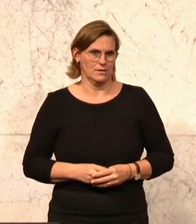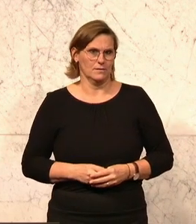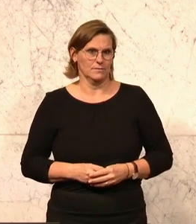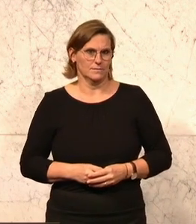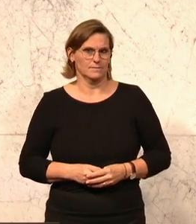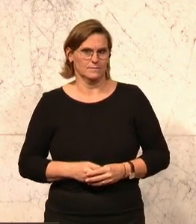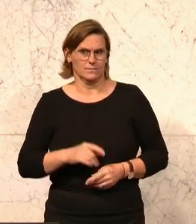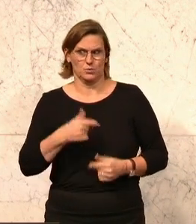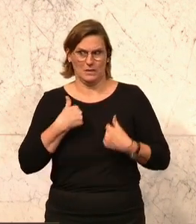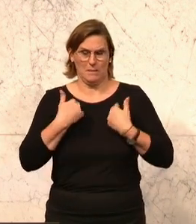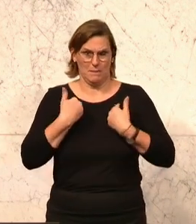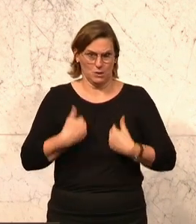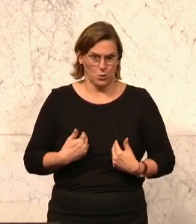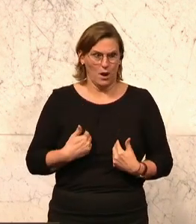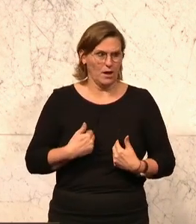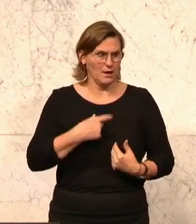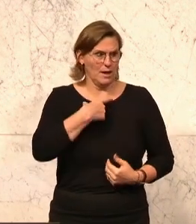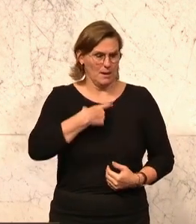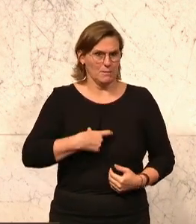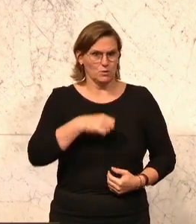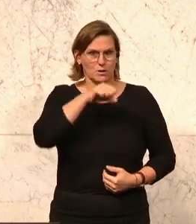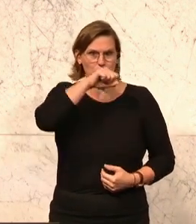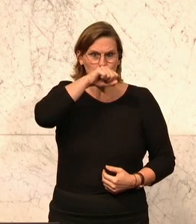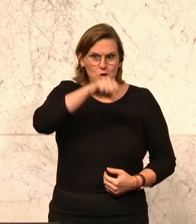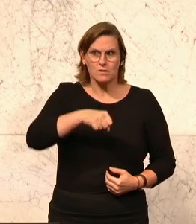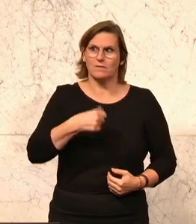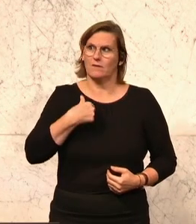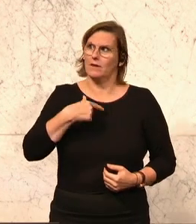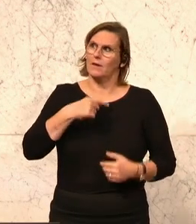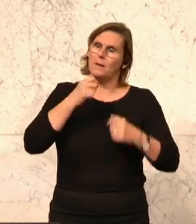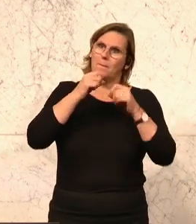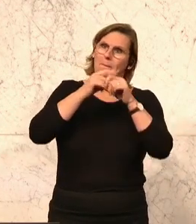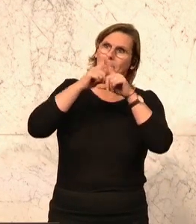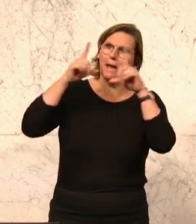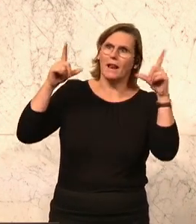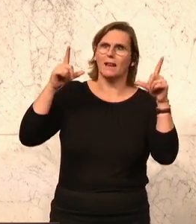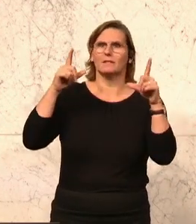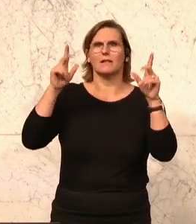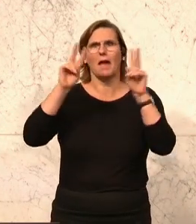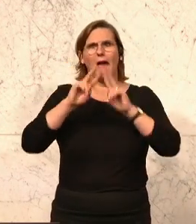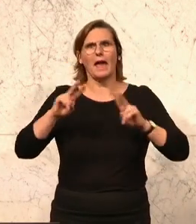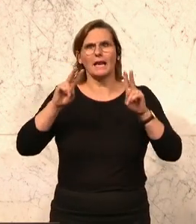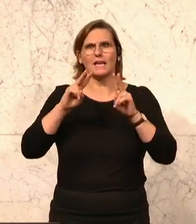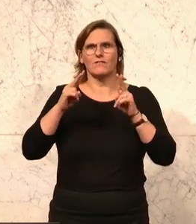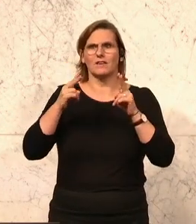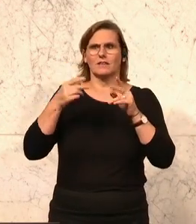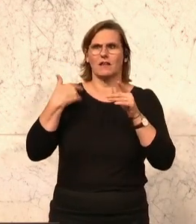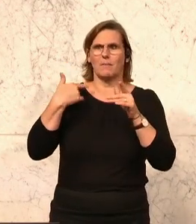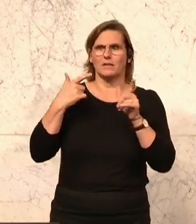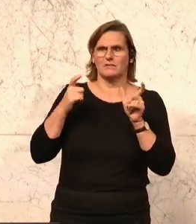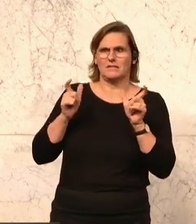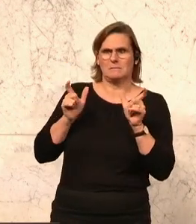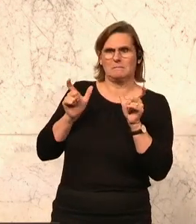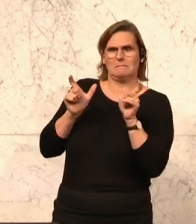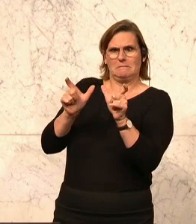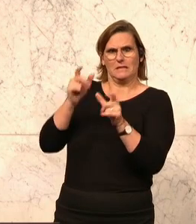Und persönlich, persönlich liebe ich ja diese Metapher. Ich liebe es ja wirklich. Denn so wie die Festung Wien damals durch die Erfindung